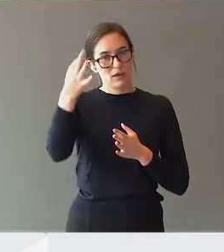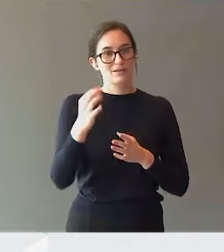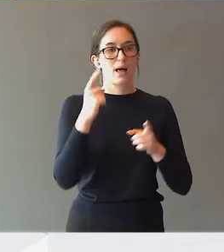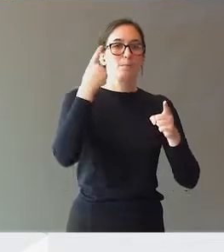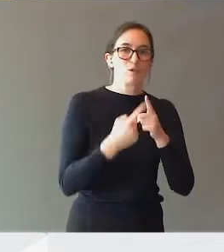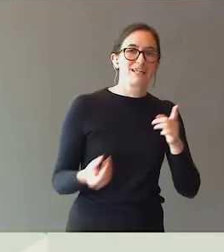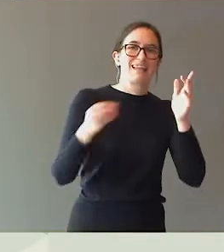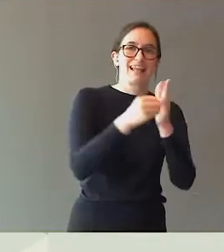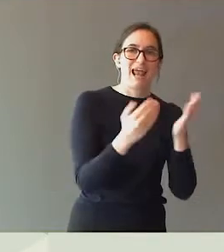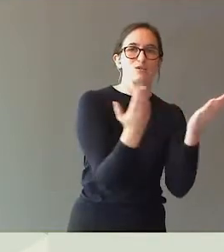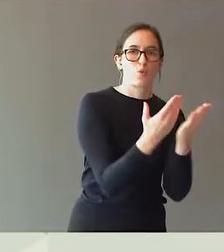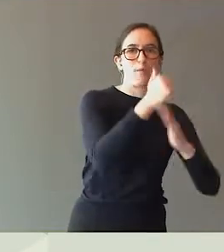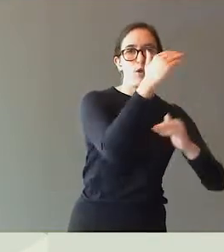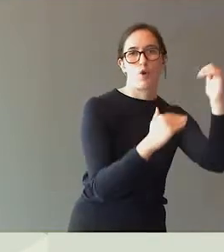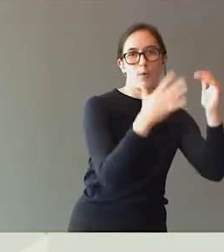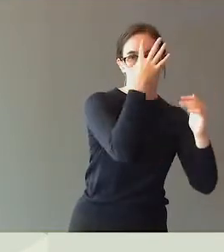skolen i tillegg. Jeg har nødt opp.